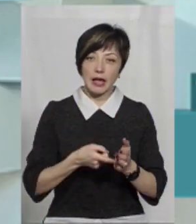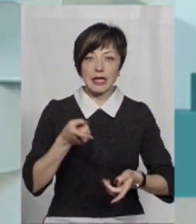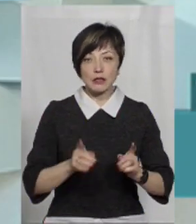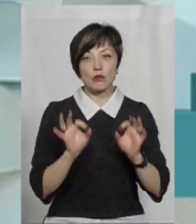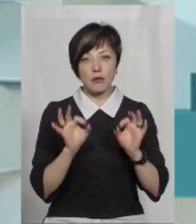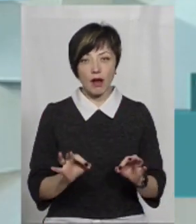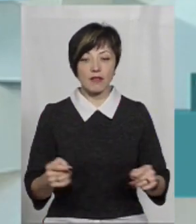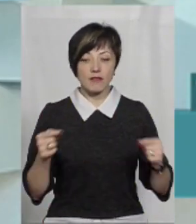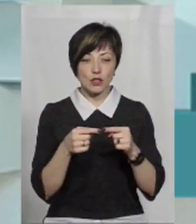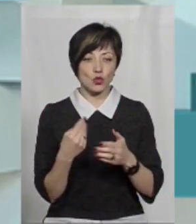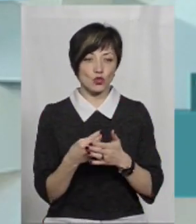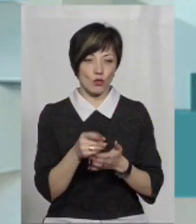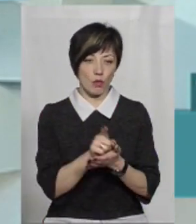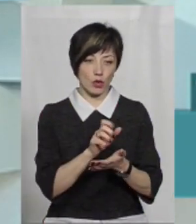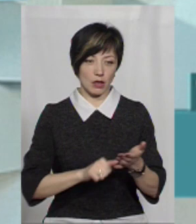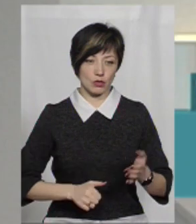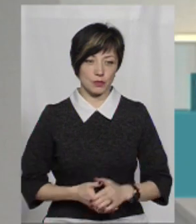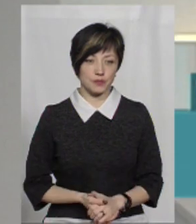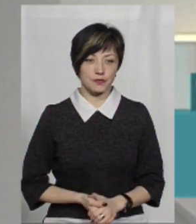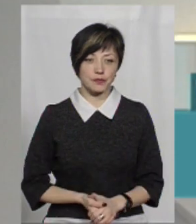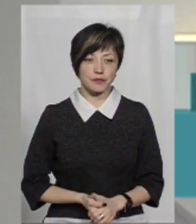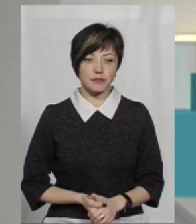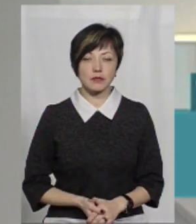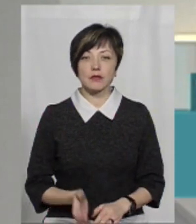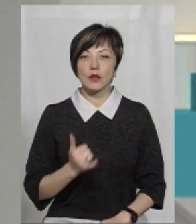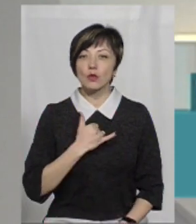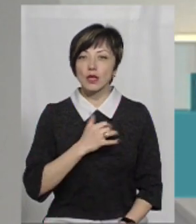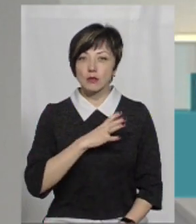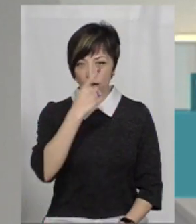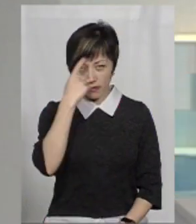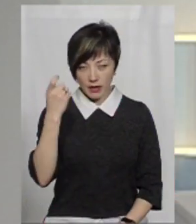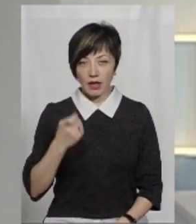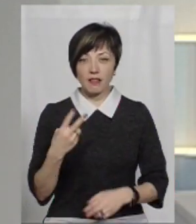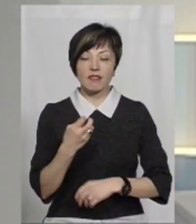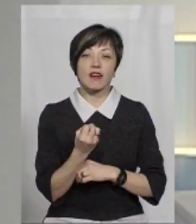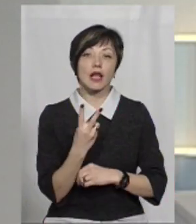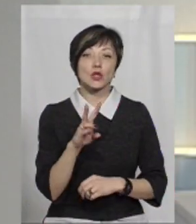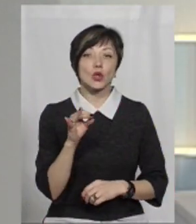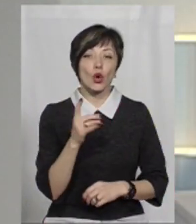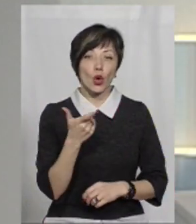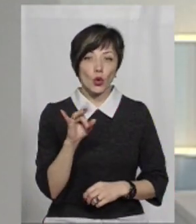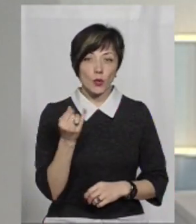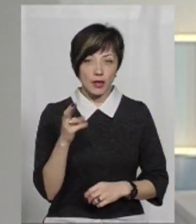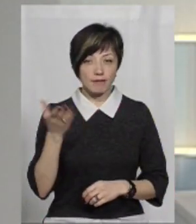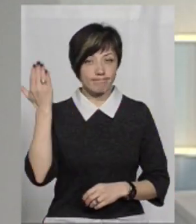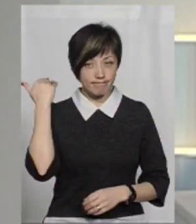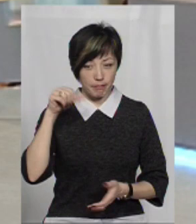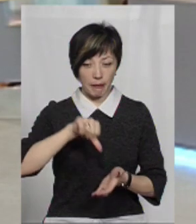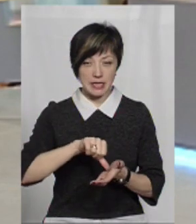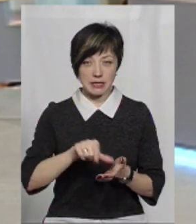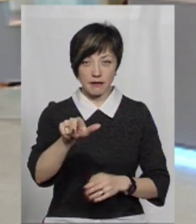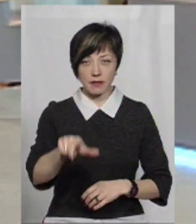дійсно правильно їм визначили суму податків. У нас був ефір 12 грудня. Я згадую, що тоді представник